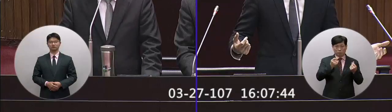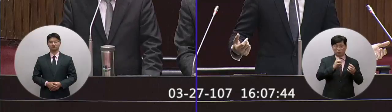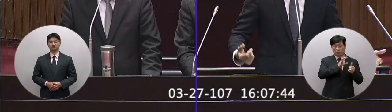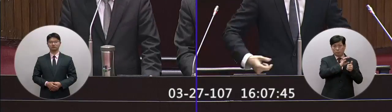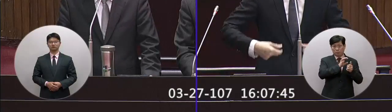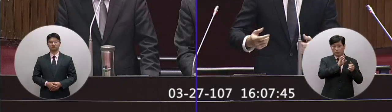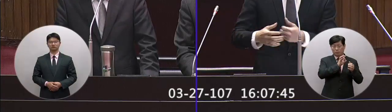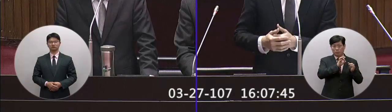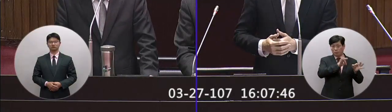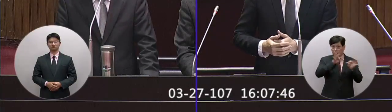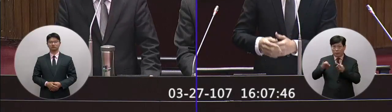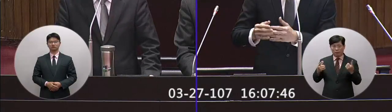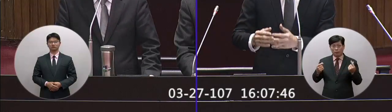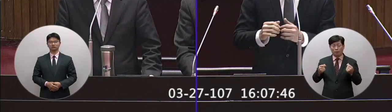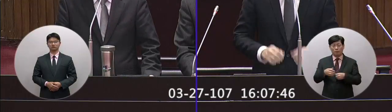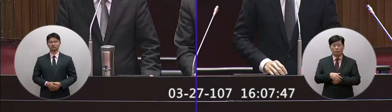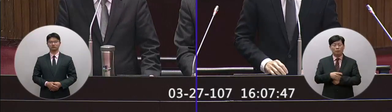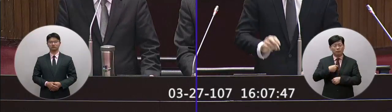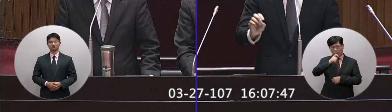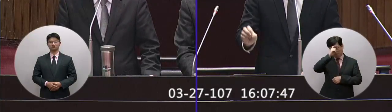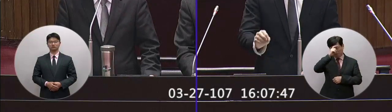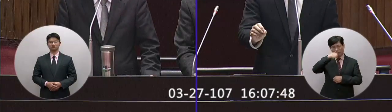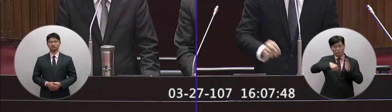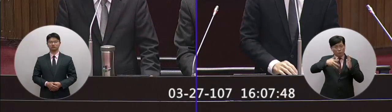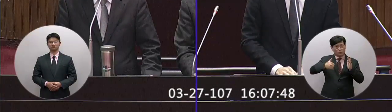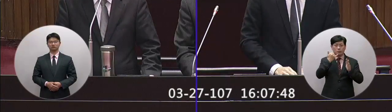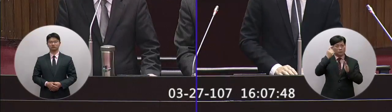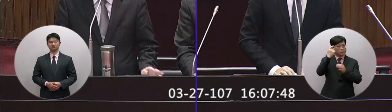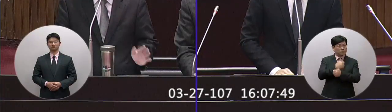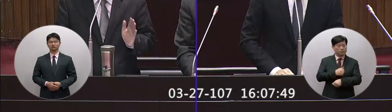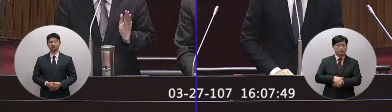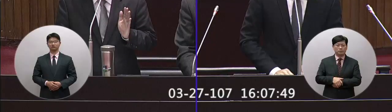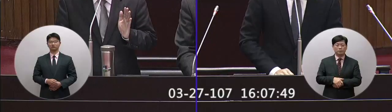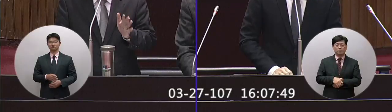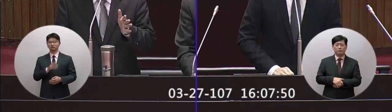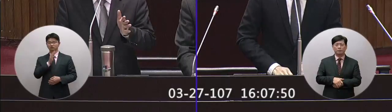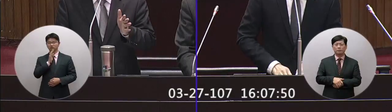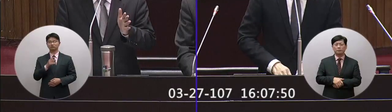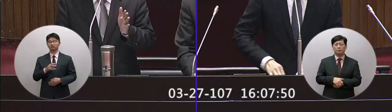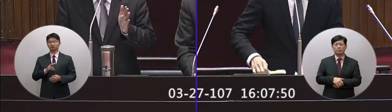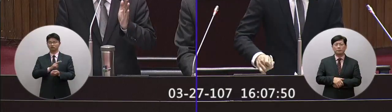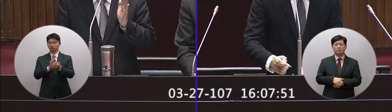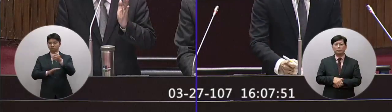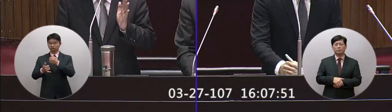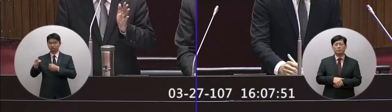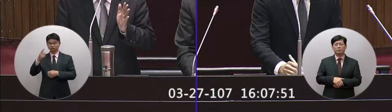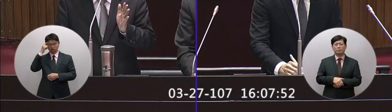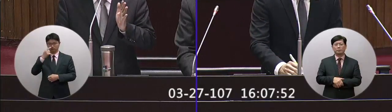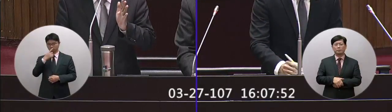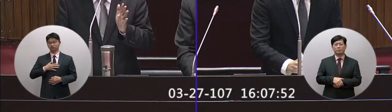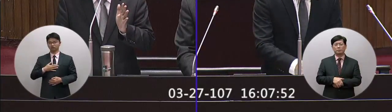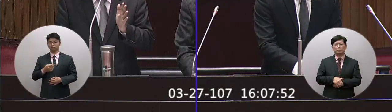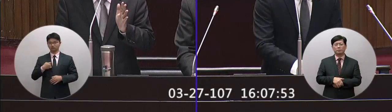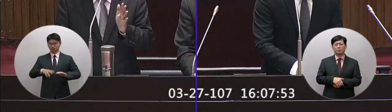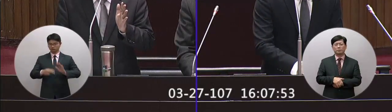算是說來演繡下去所以說我我願望說院長可以好好考慮一下是林委員我聽你的意思但是你